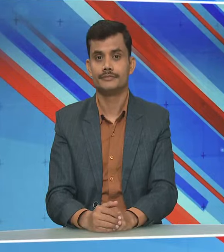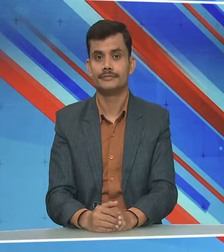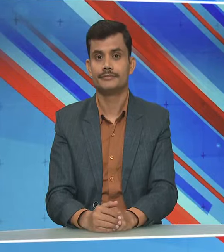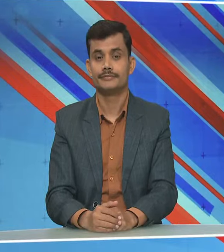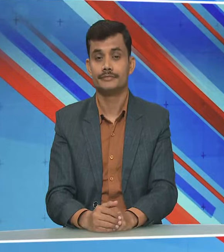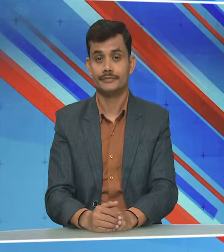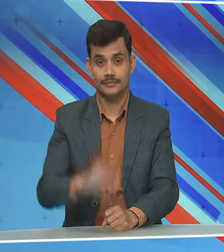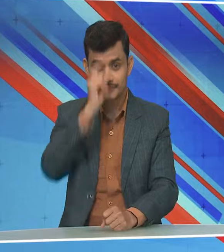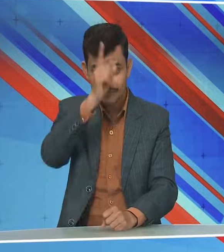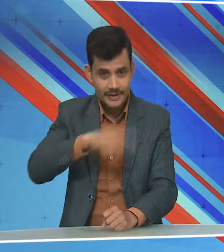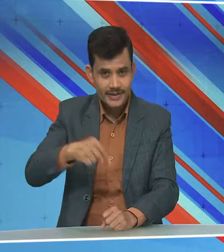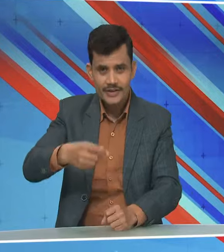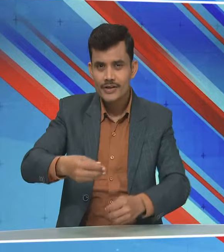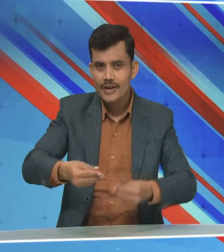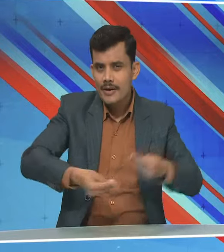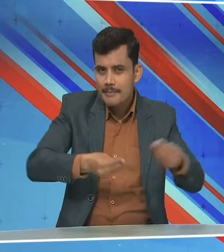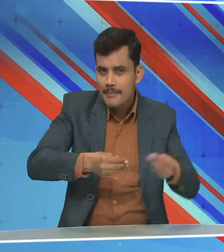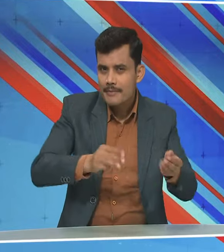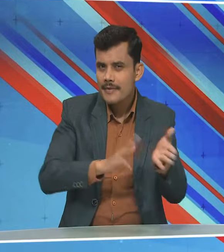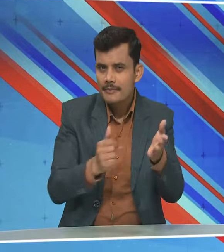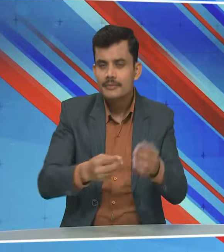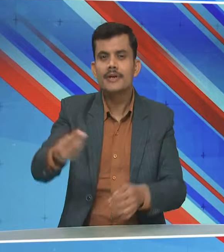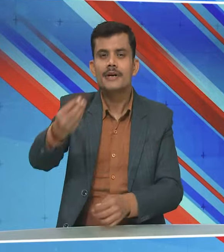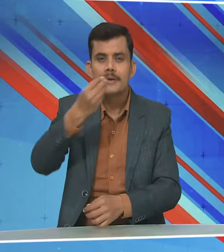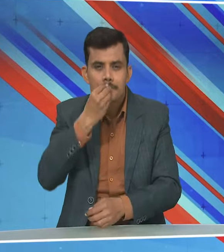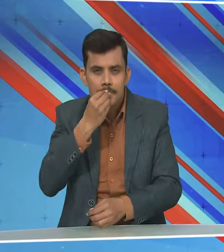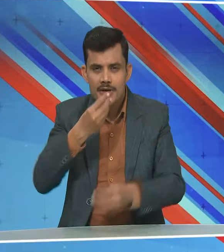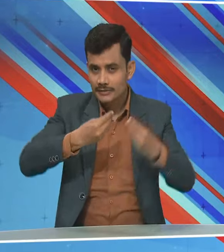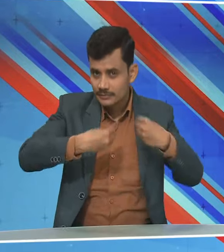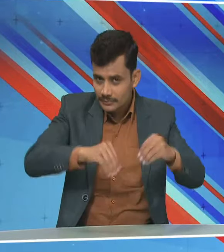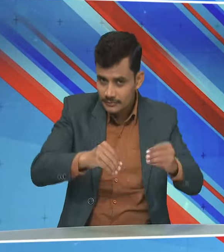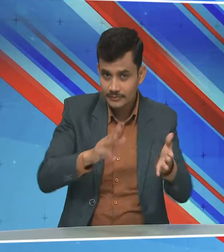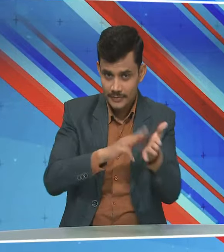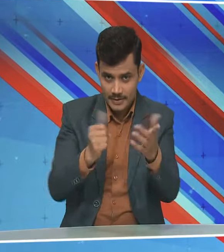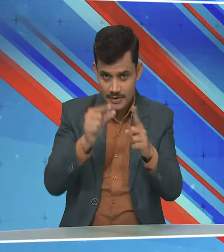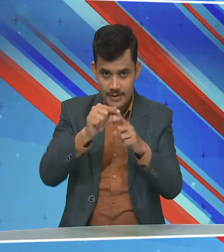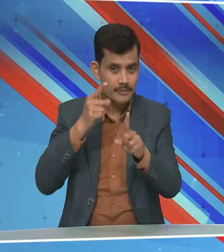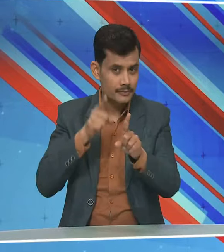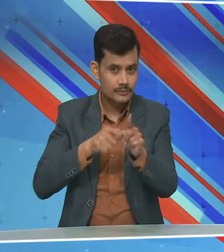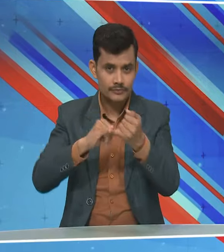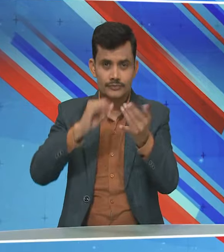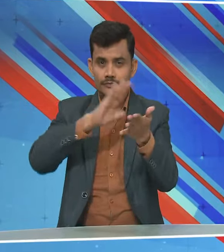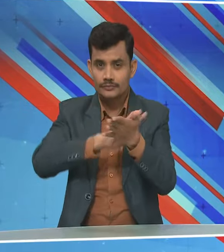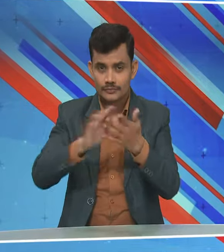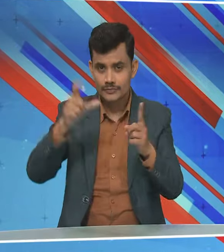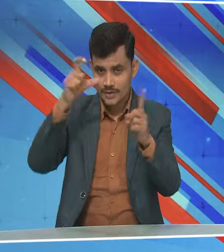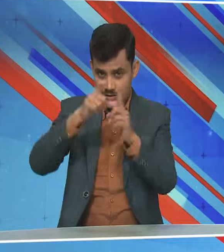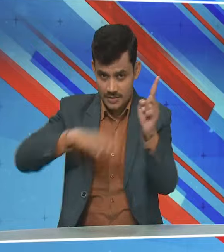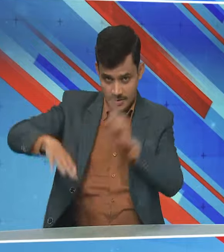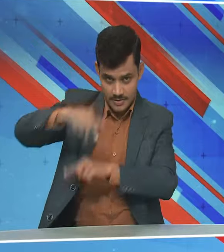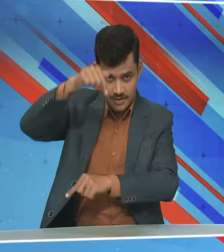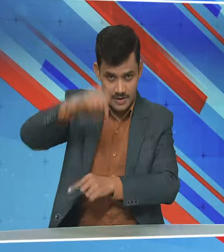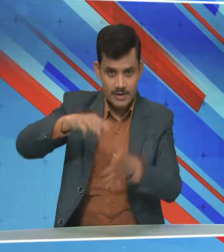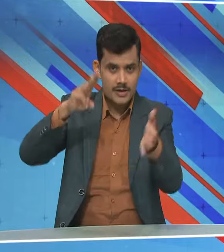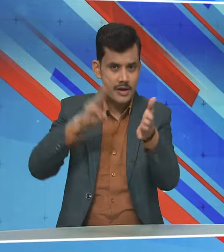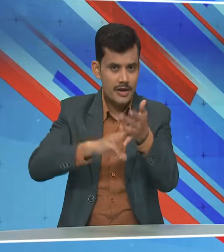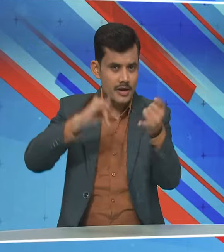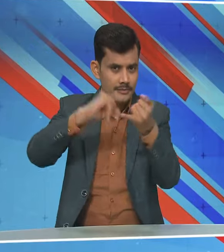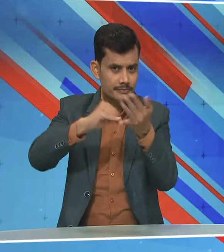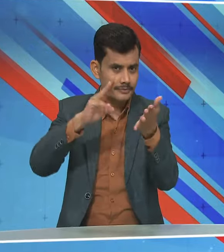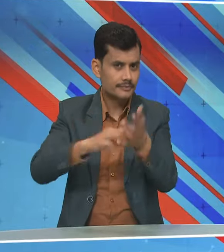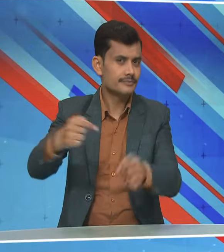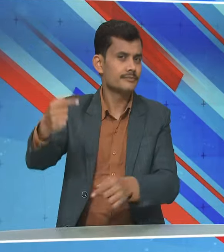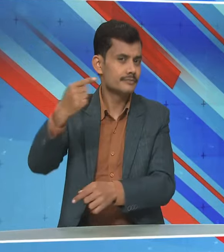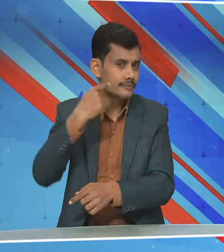केंद्रिये उब्भोकता मामले खाद्य और सारवजनिक वितरन मंत्री प्यूश गोईल ने नई दिल्ली में आज MSME के लिए